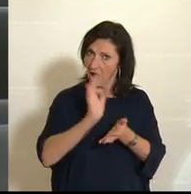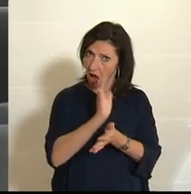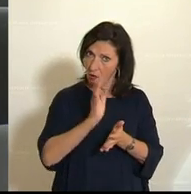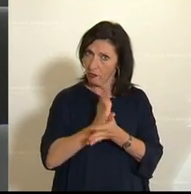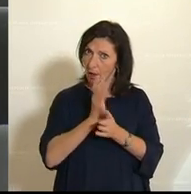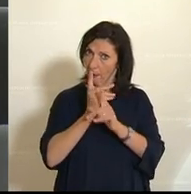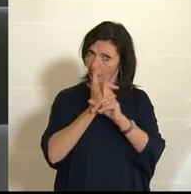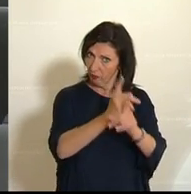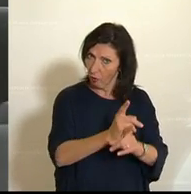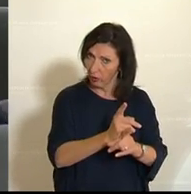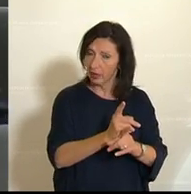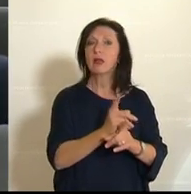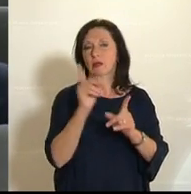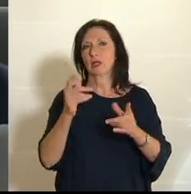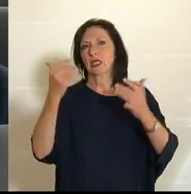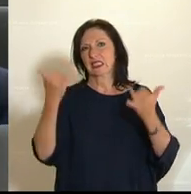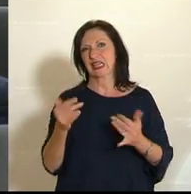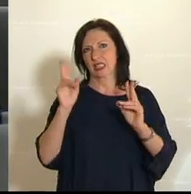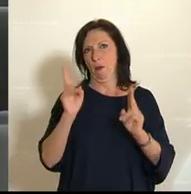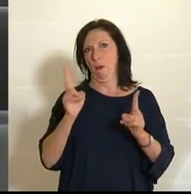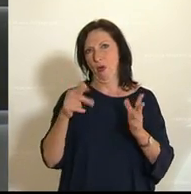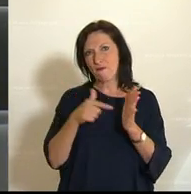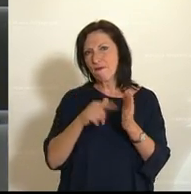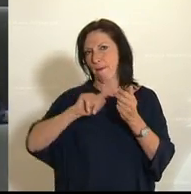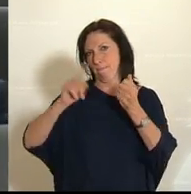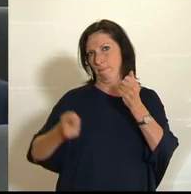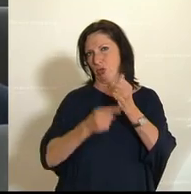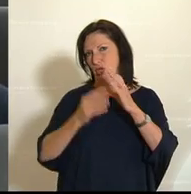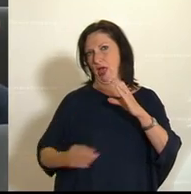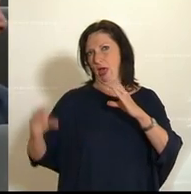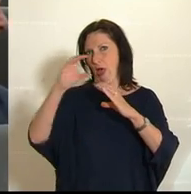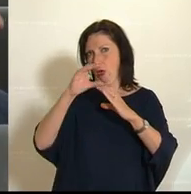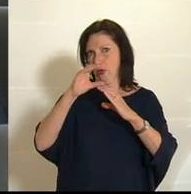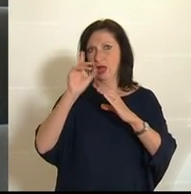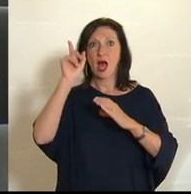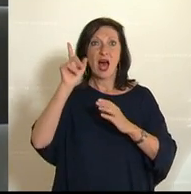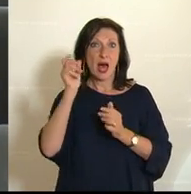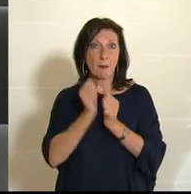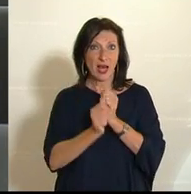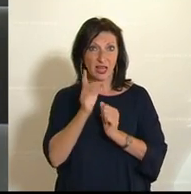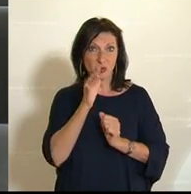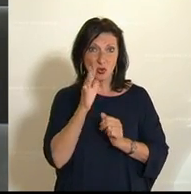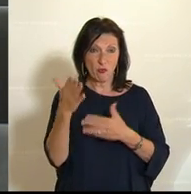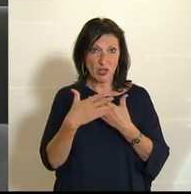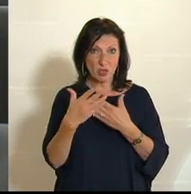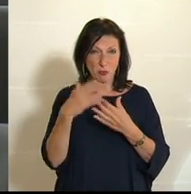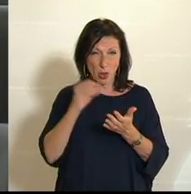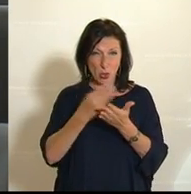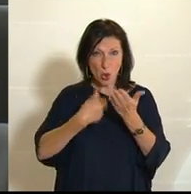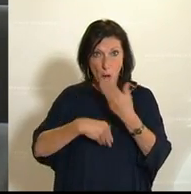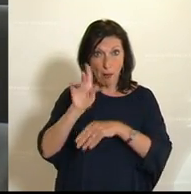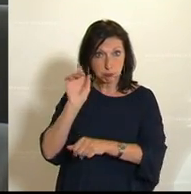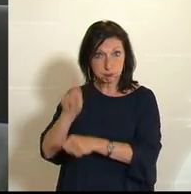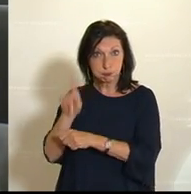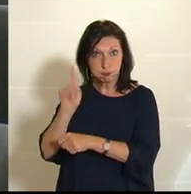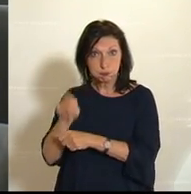Ansicht ist das mit diesem Budget möglich. Aber wenn der Rechnungshof weitere Aufgaben erhalten soll, dann ist